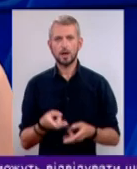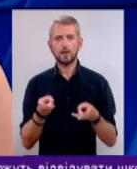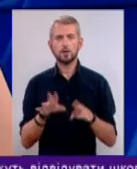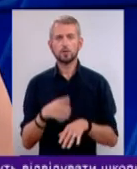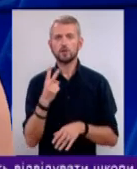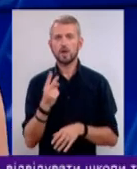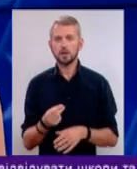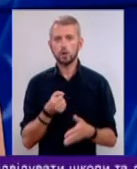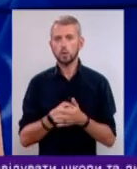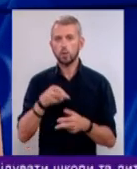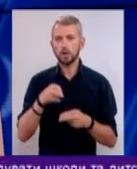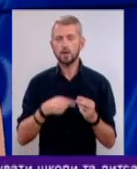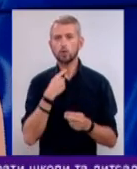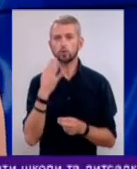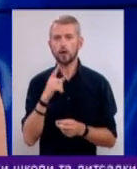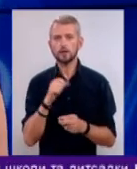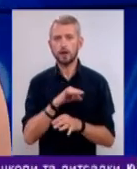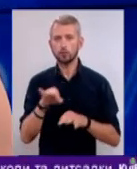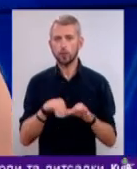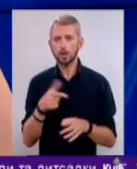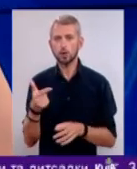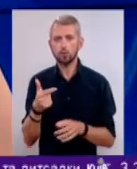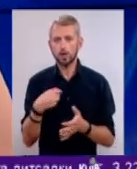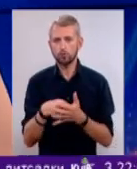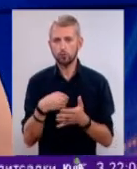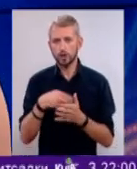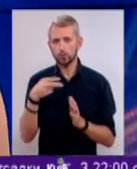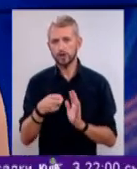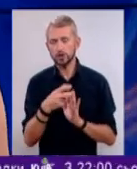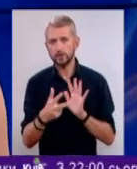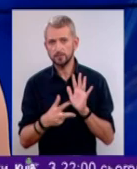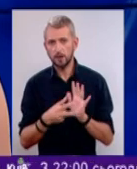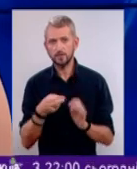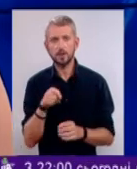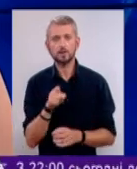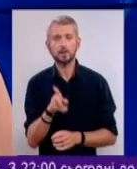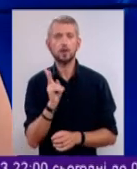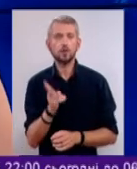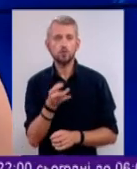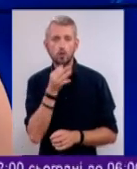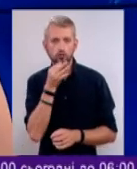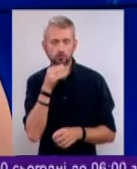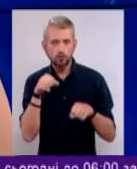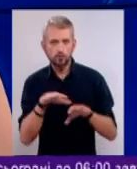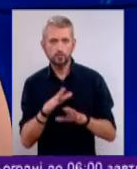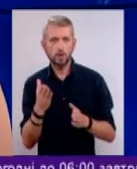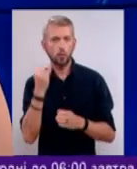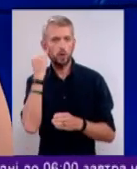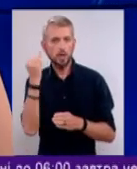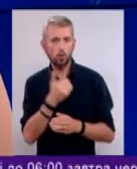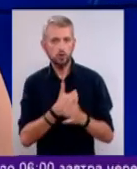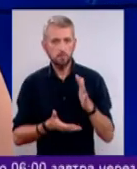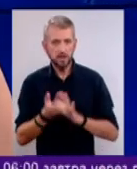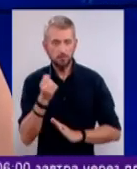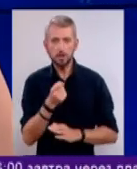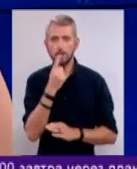Залишилося два дні до кінця голосування за проекти громадського бюджету 2018. Для тих, хто ще не визначився, яку ідею хоче підтримати,